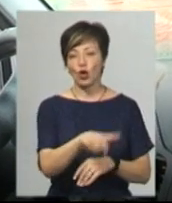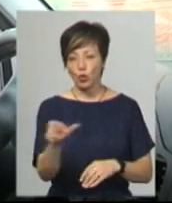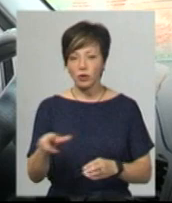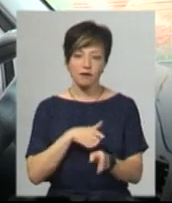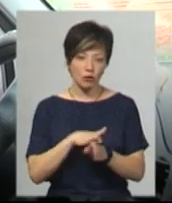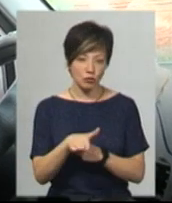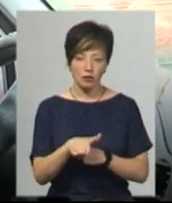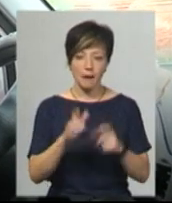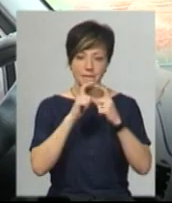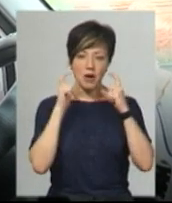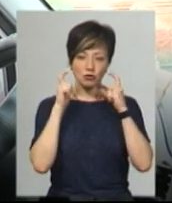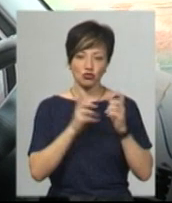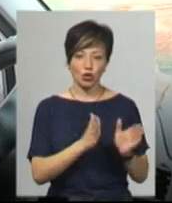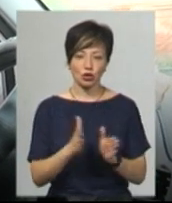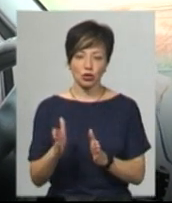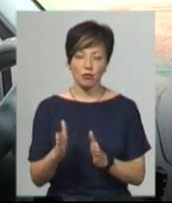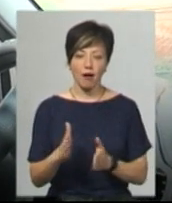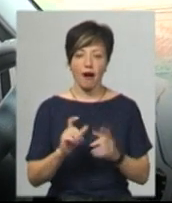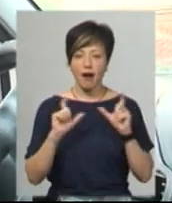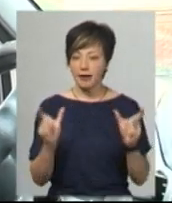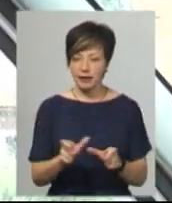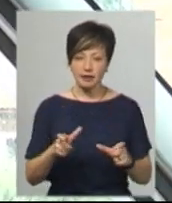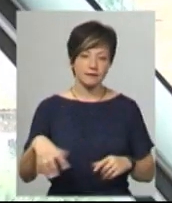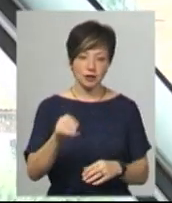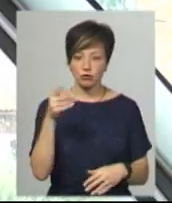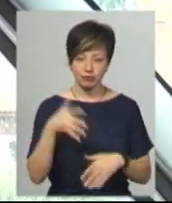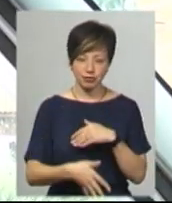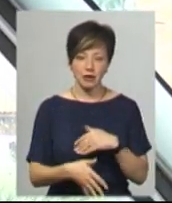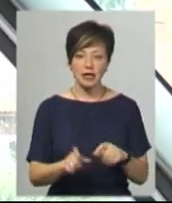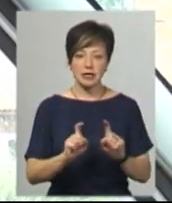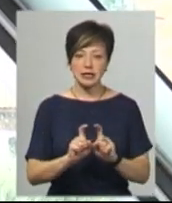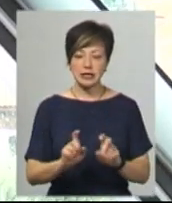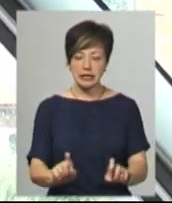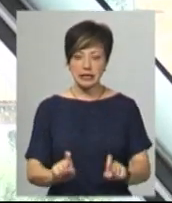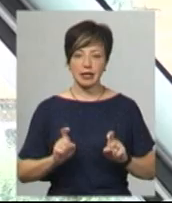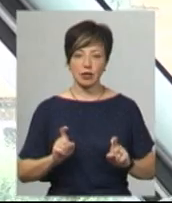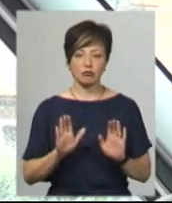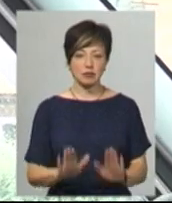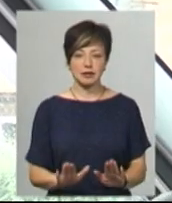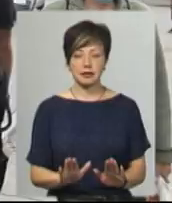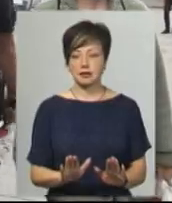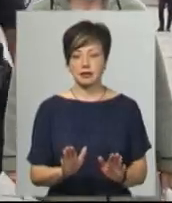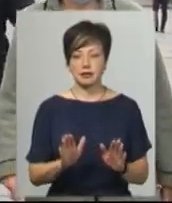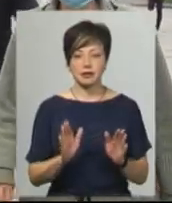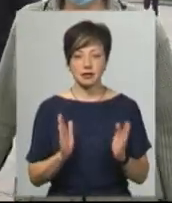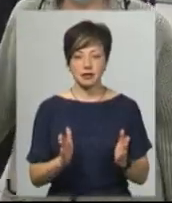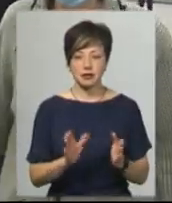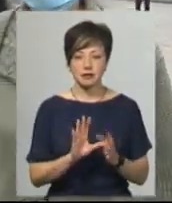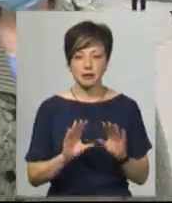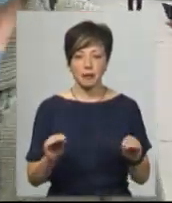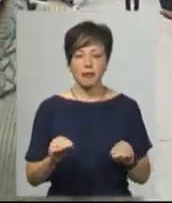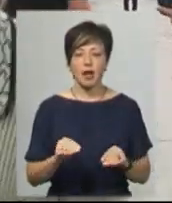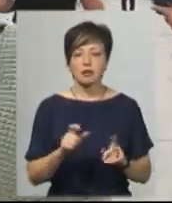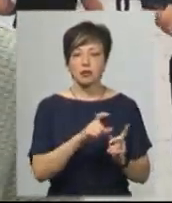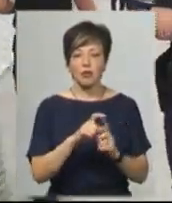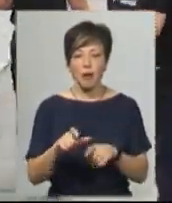масочного режиму, карантин, все розуміють. Сидячі місця текаємо, щоб були сидячі місця. За словами пасажира